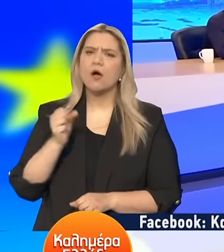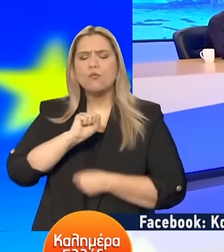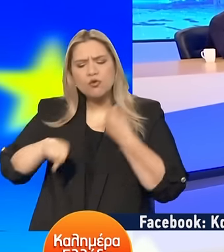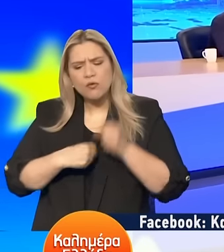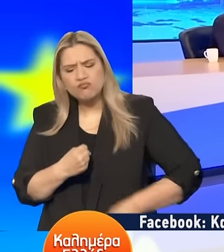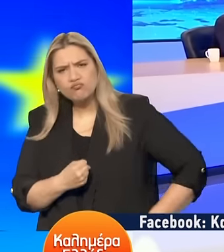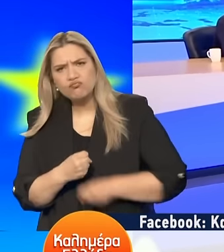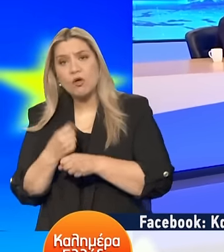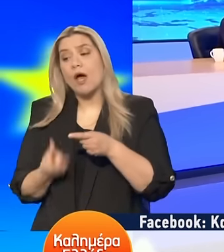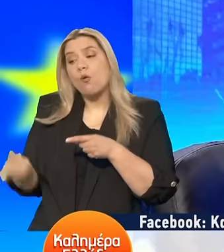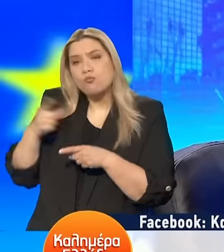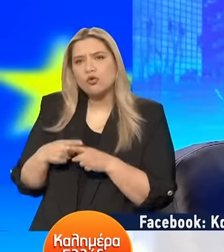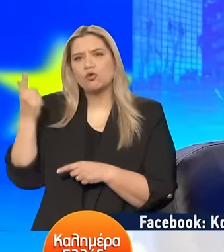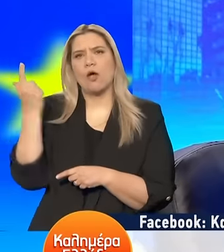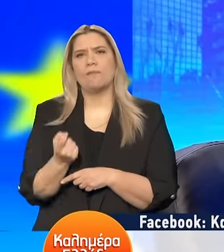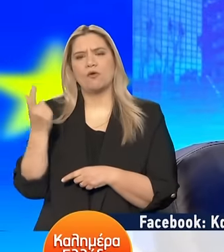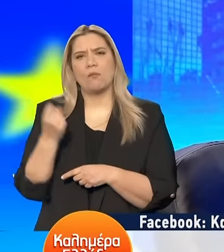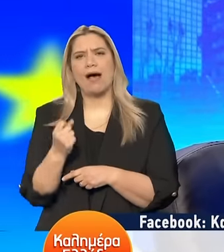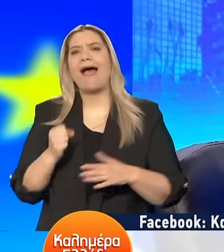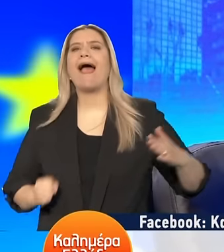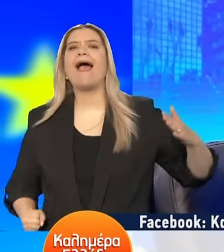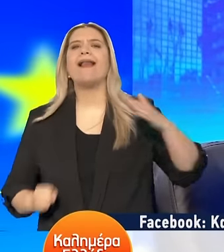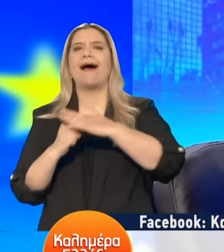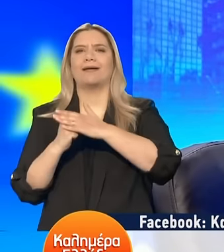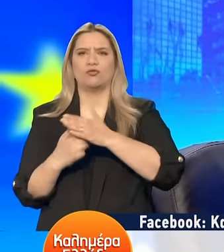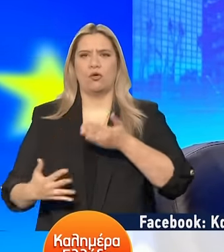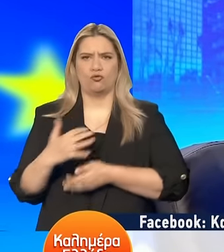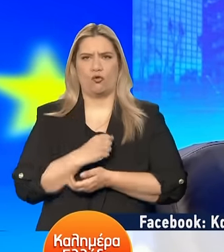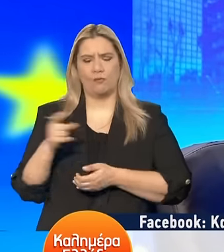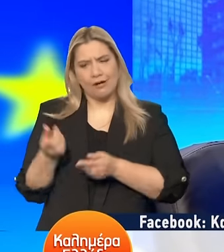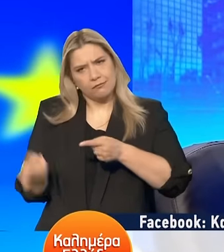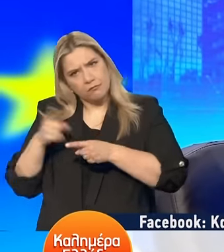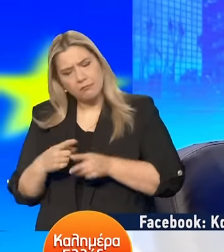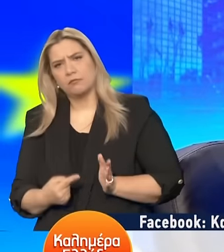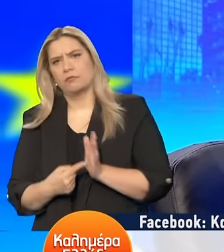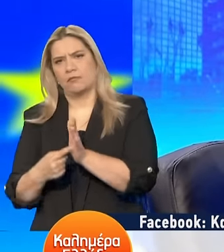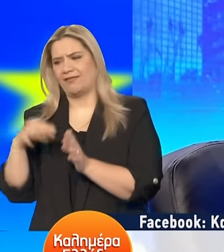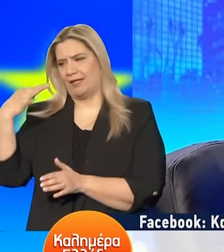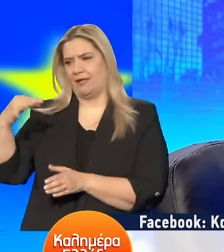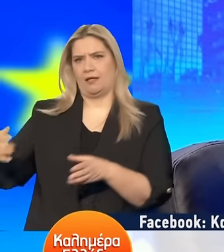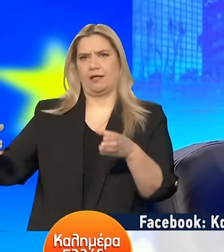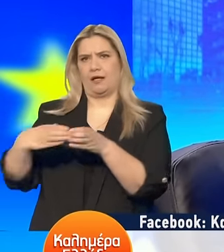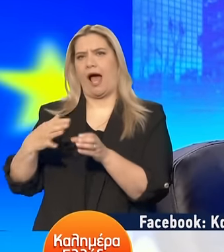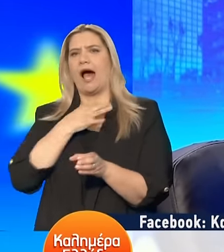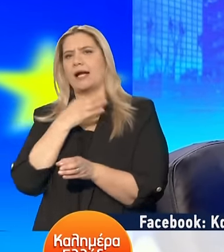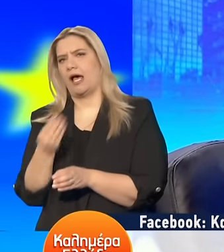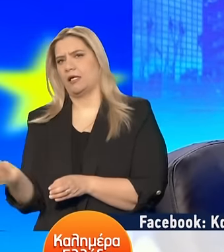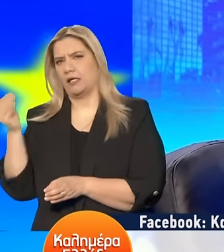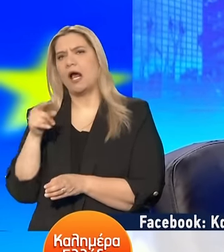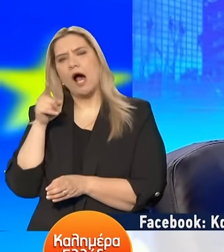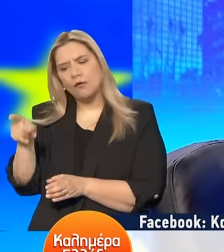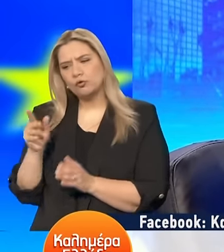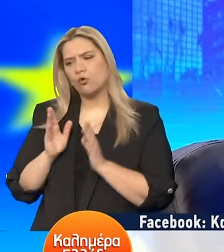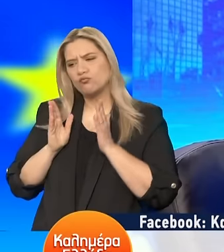Έχουμε πρόσθετα επιδόματα όπως το ελάχιστο εγκείμενο εισόδημα για τους συμπολίτες μας οι οποίοι έχουν μεγαλύτερη ανάγκη και σε αυτή την κατεύθυνση θα κινηθούμε